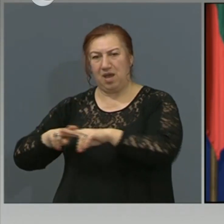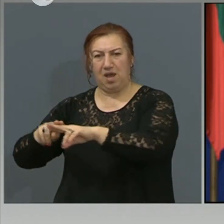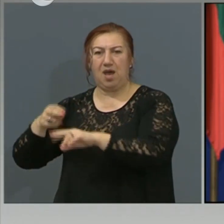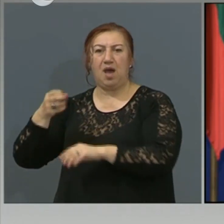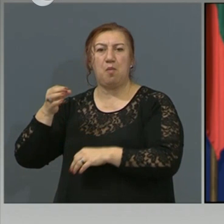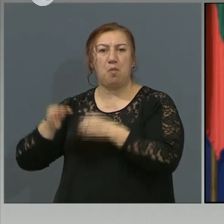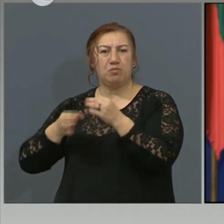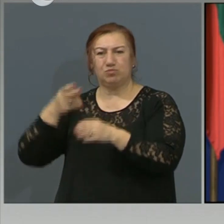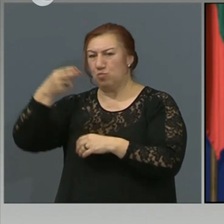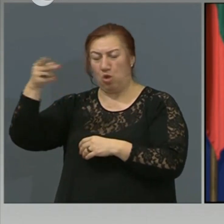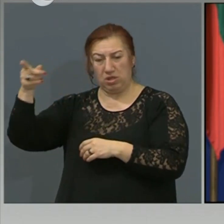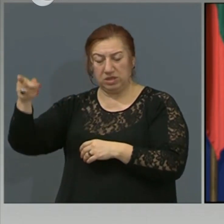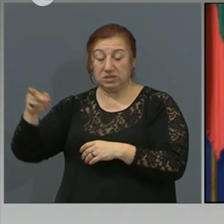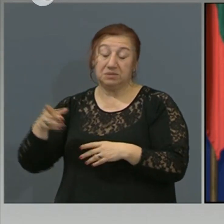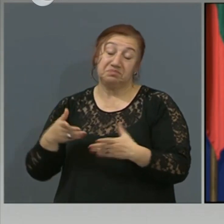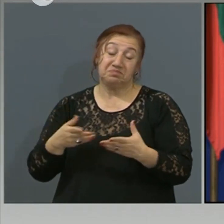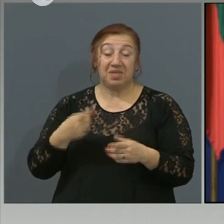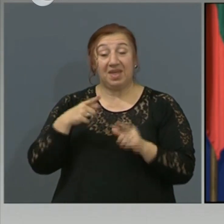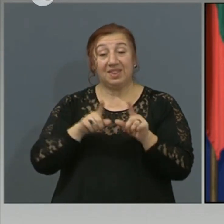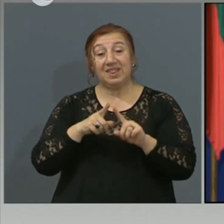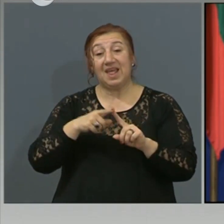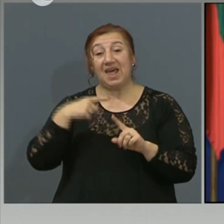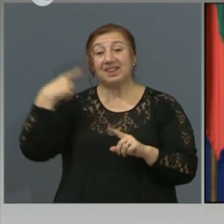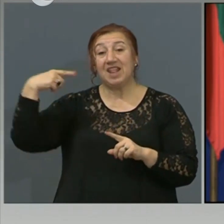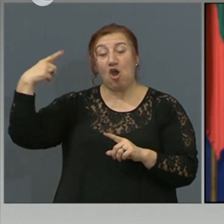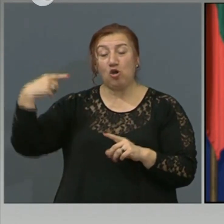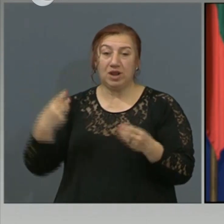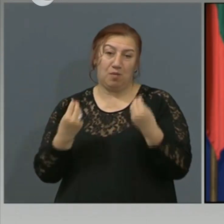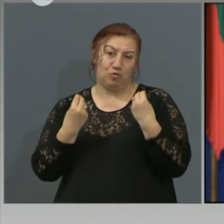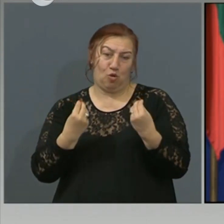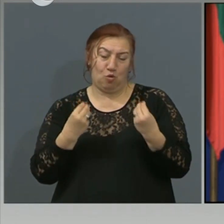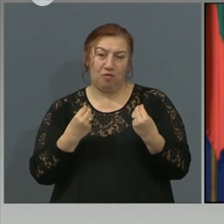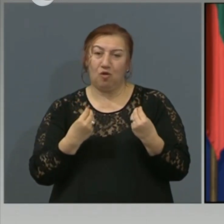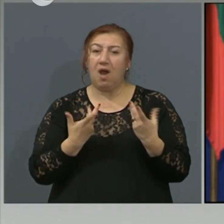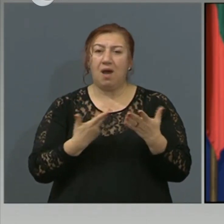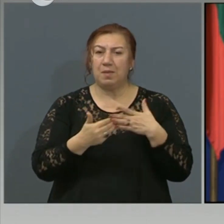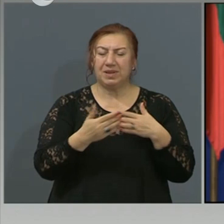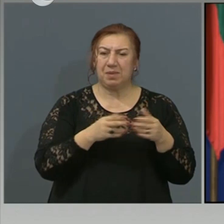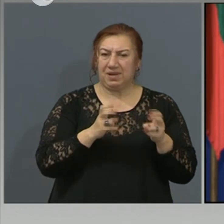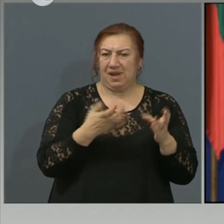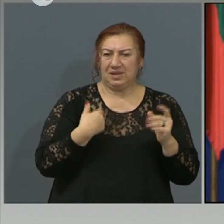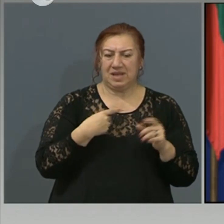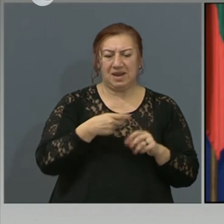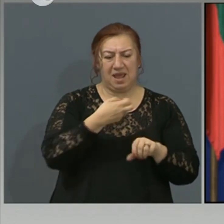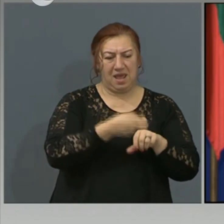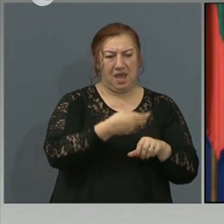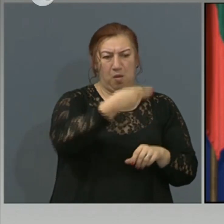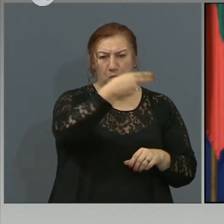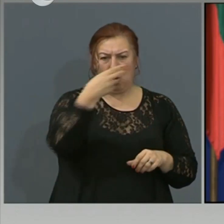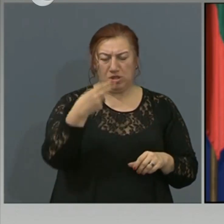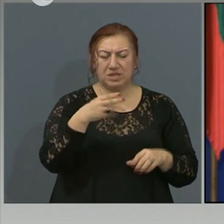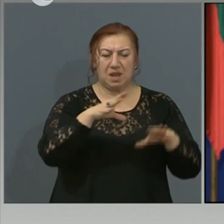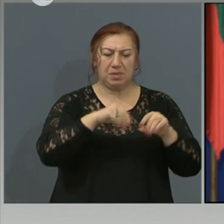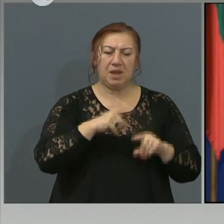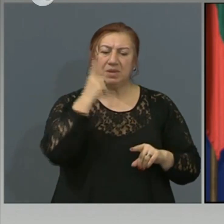и не знам точно на практика как се осъществи. Защото, ай да, и къде го